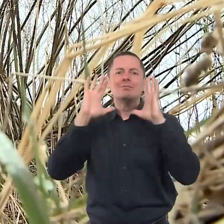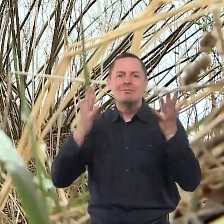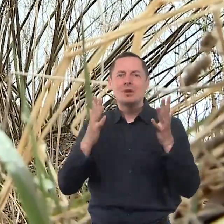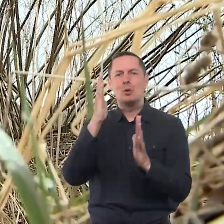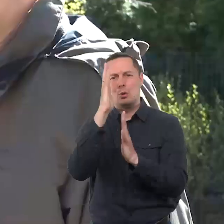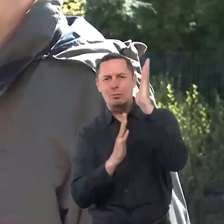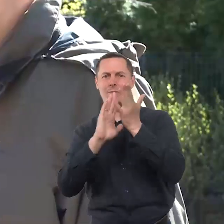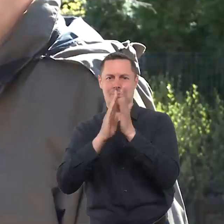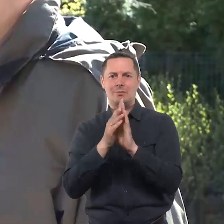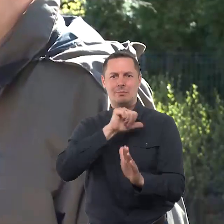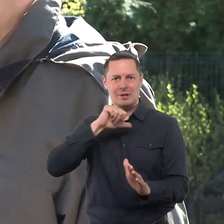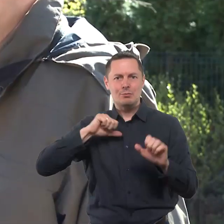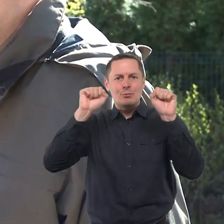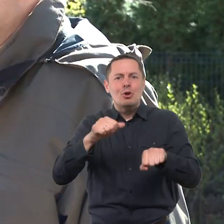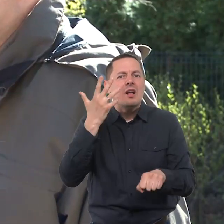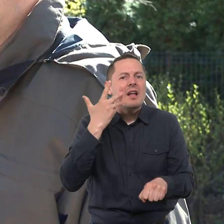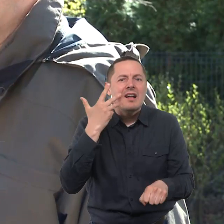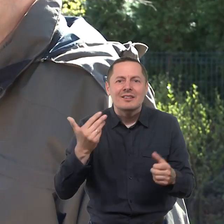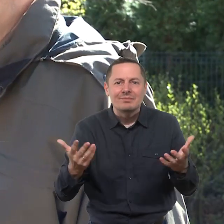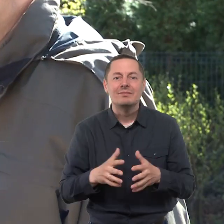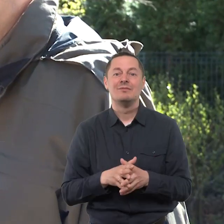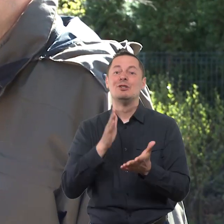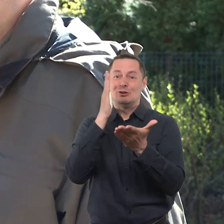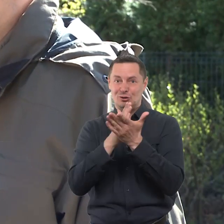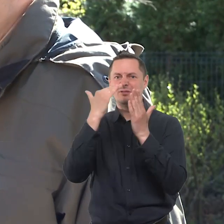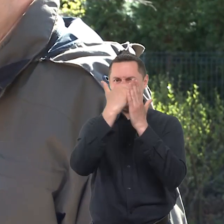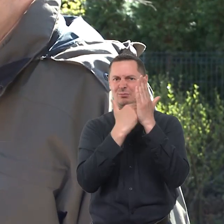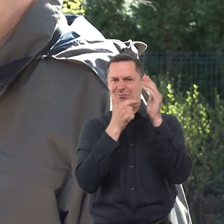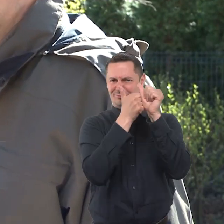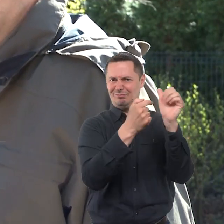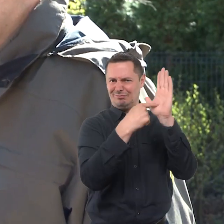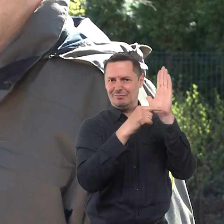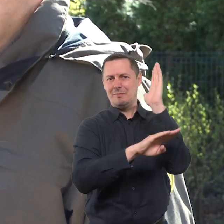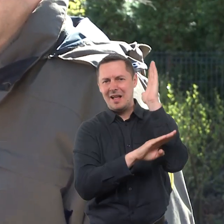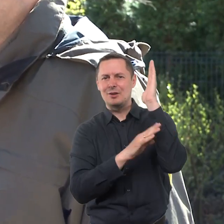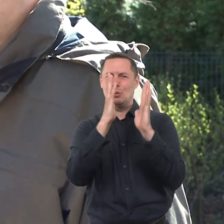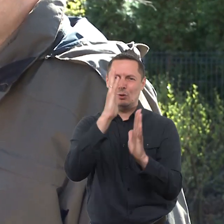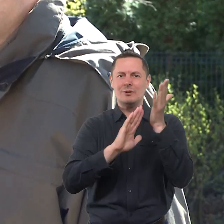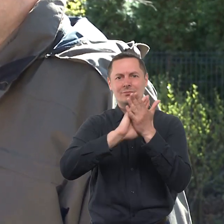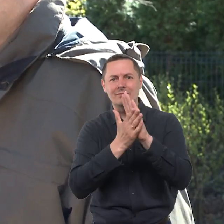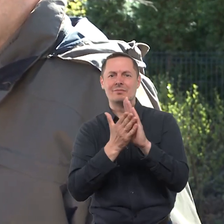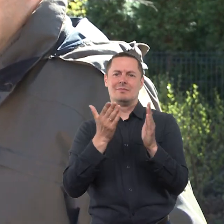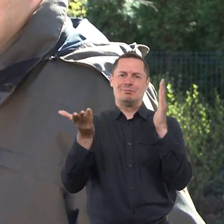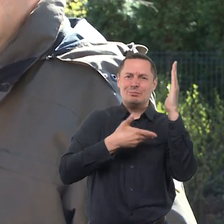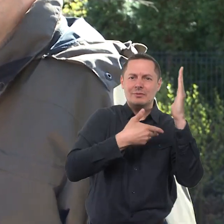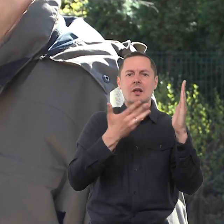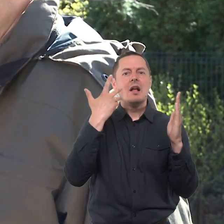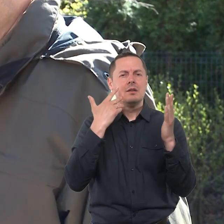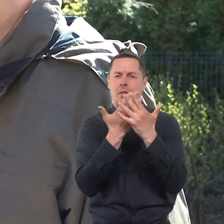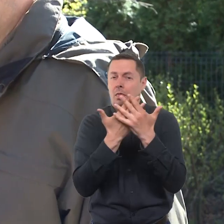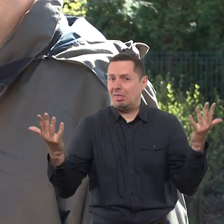reglamentavimą numato želdinių įstatymas. Pagal želdinių įstatymą, medžiai ir